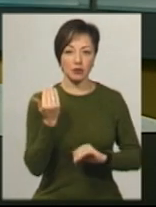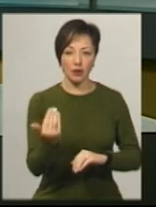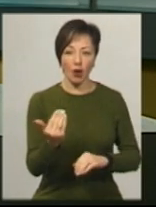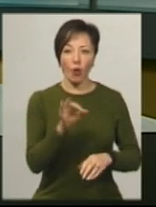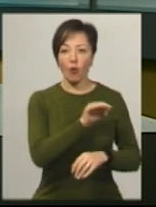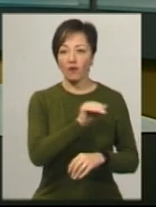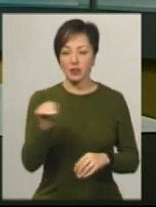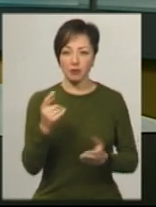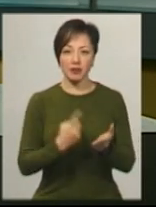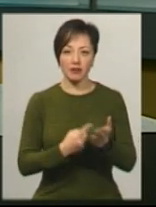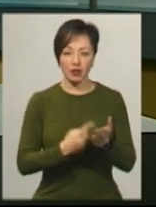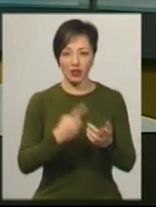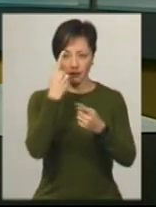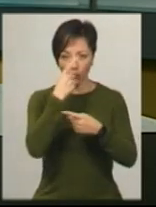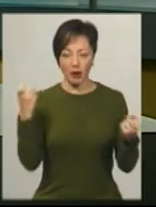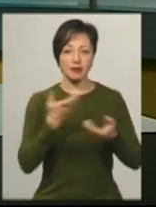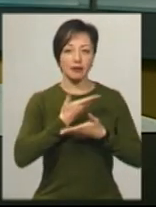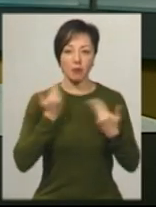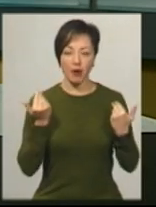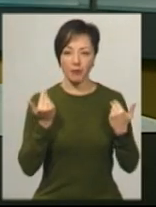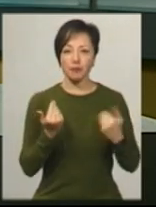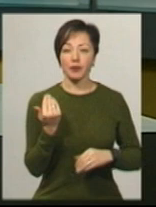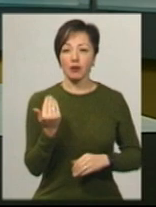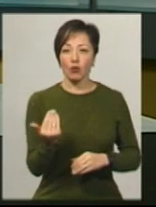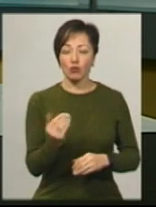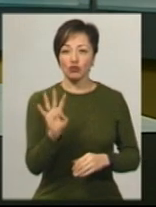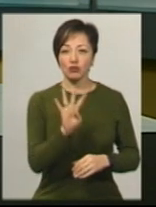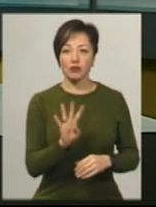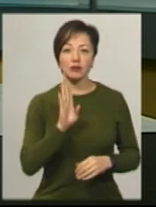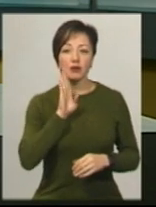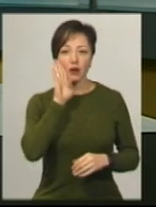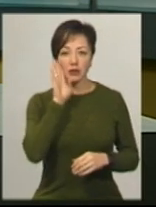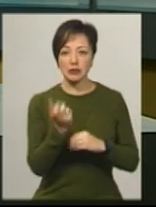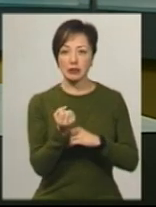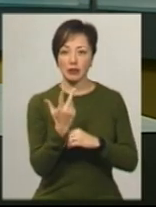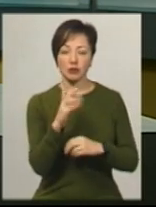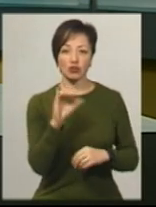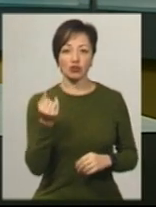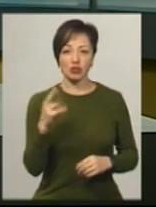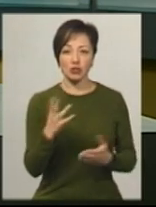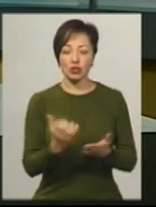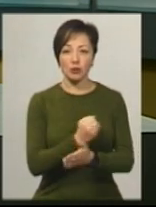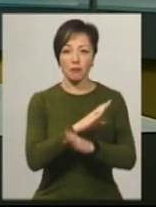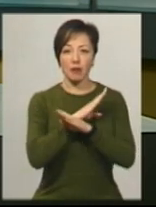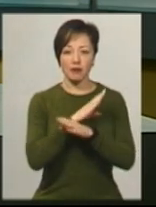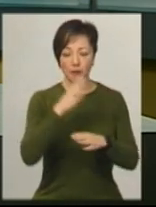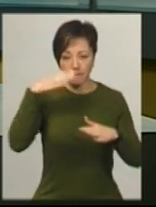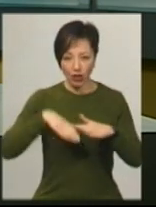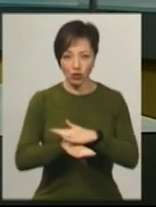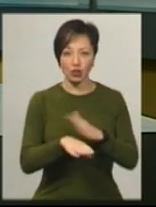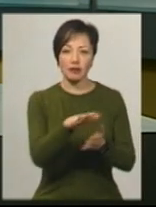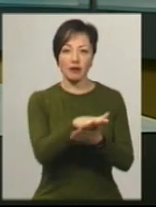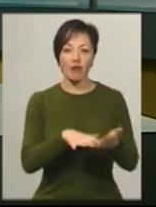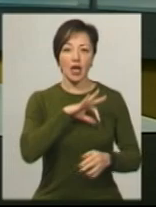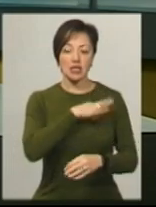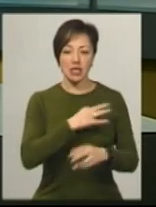офіційно підтвердженої інформації немає. Його о 4-й годині ранку 13 січня знайшли мертвим у бліндажі. Триває